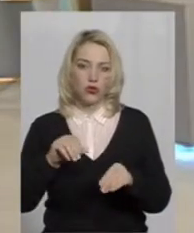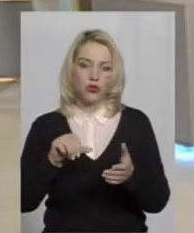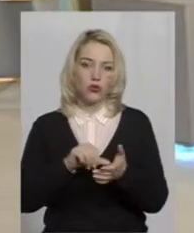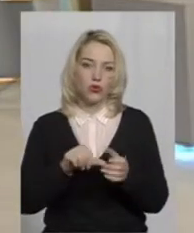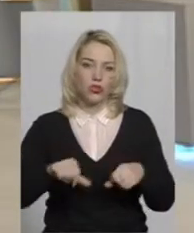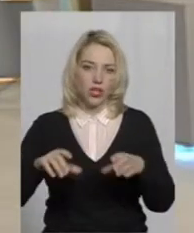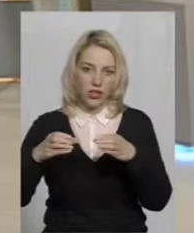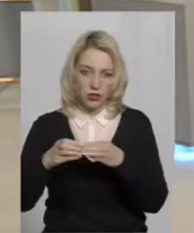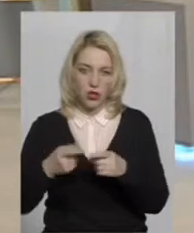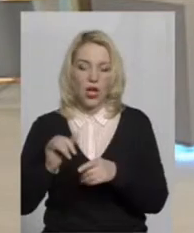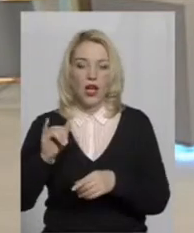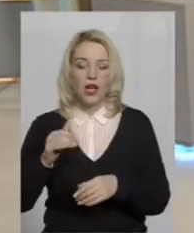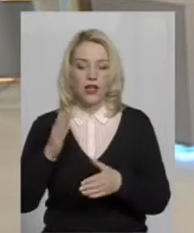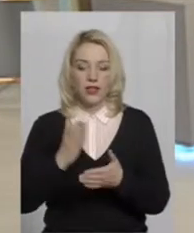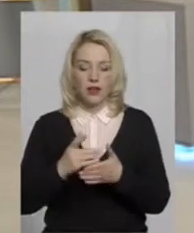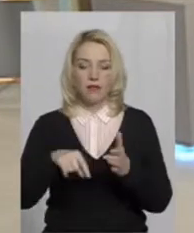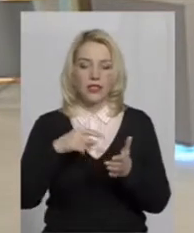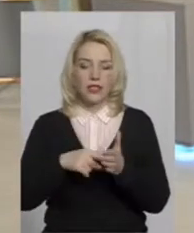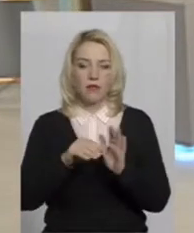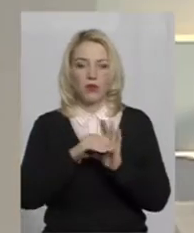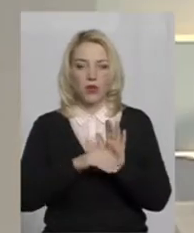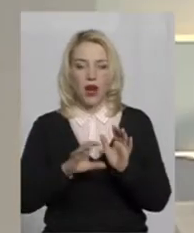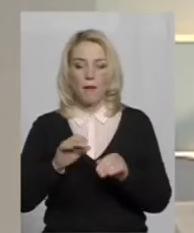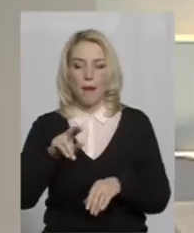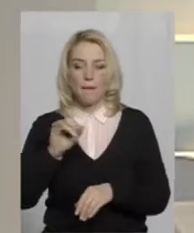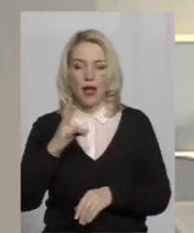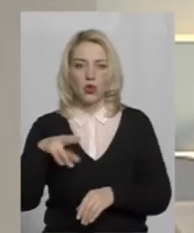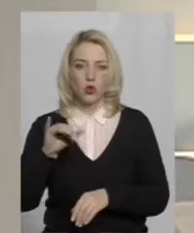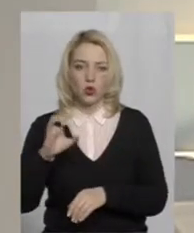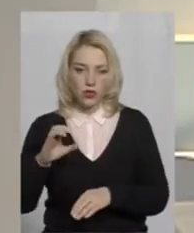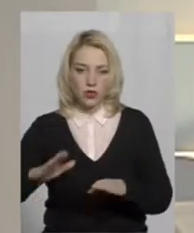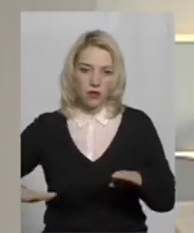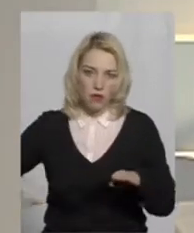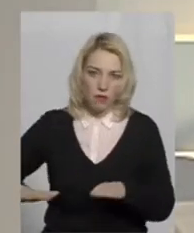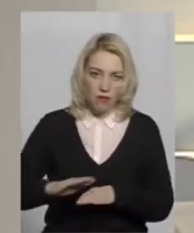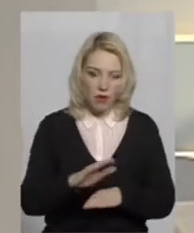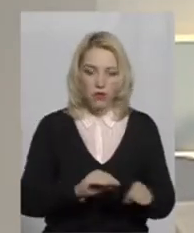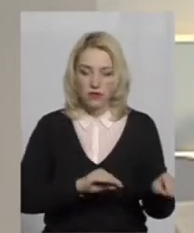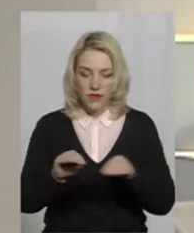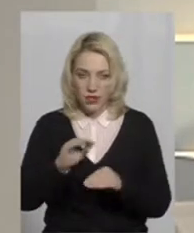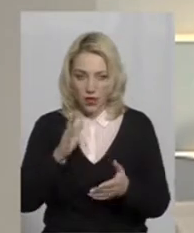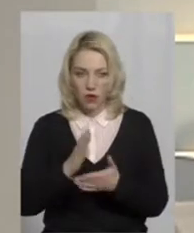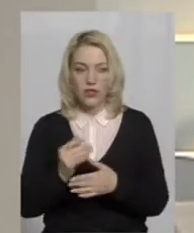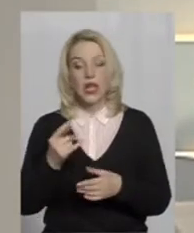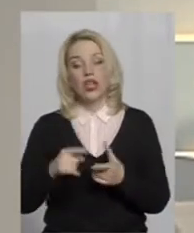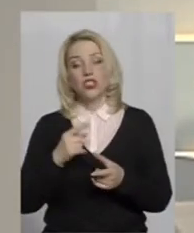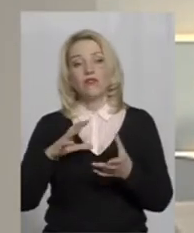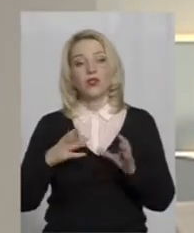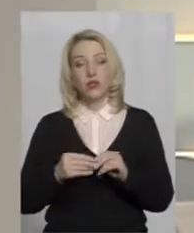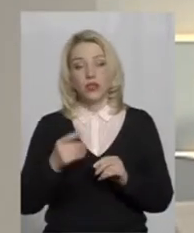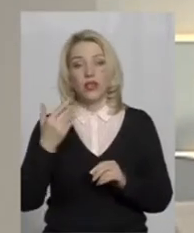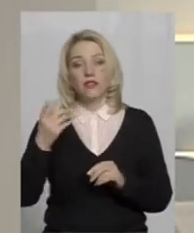відповідна міська програма і пандуси встановлюються. Чи в результаті ви особисто, або люди, з якими ви